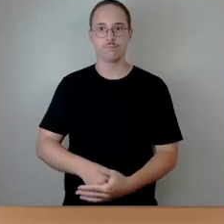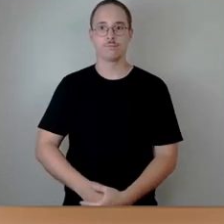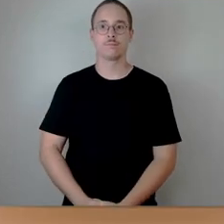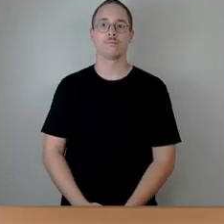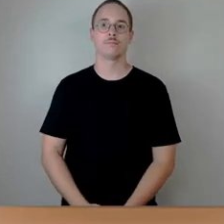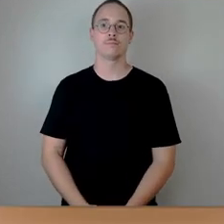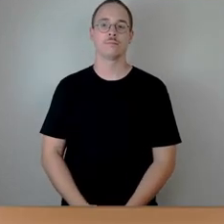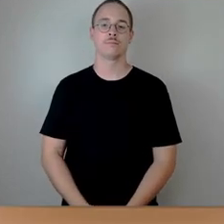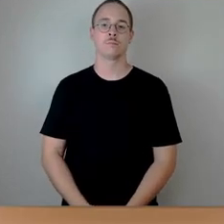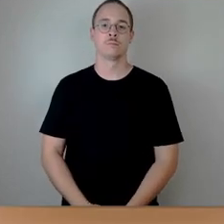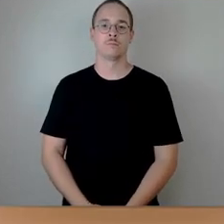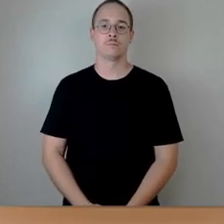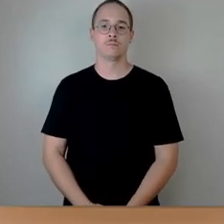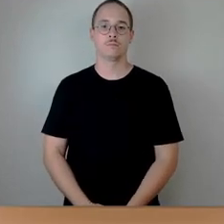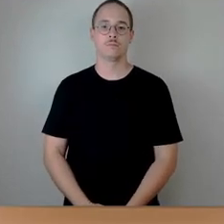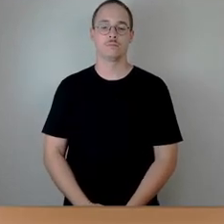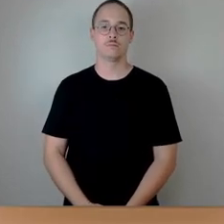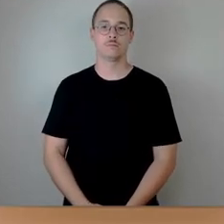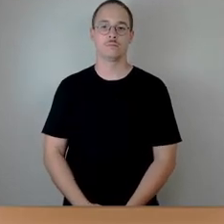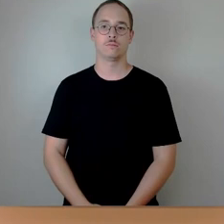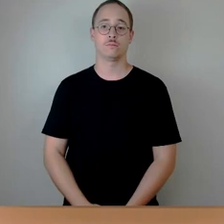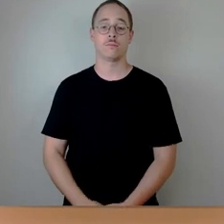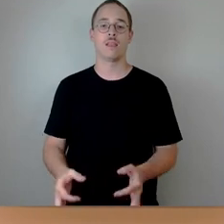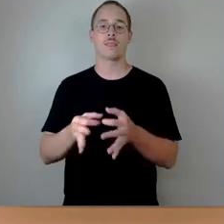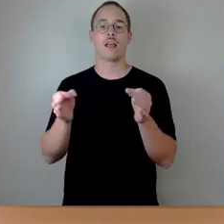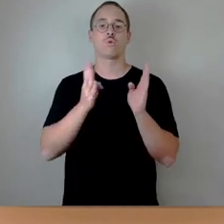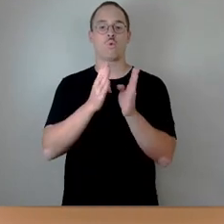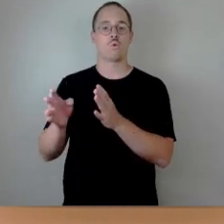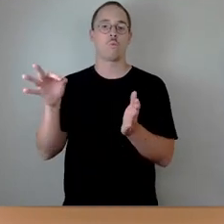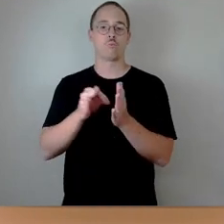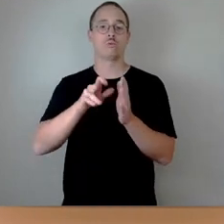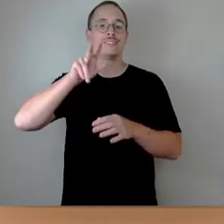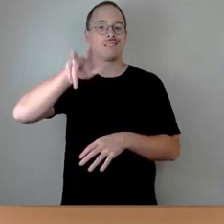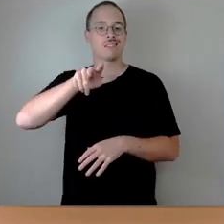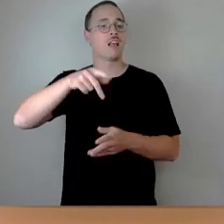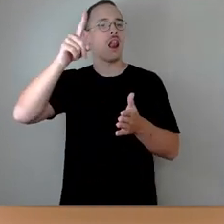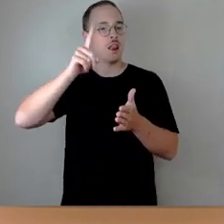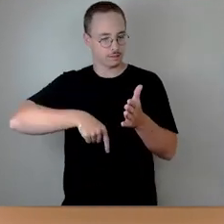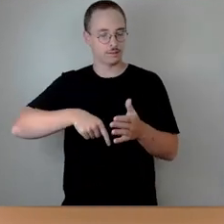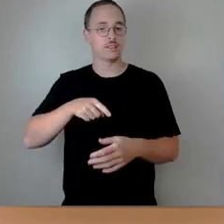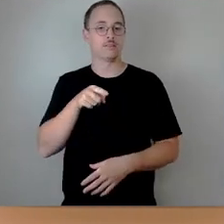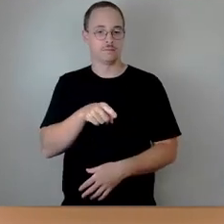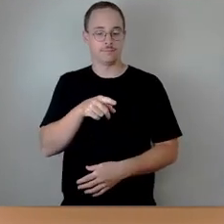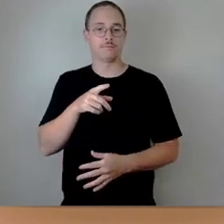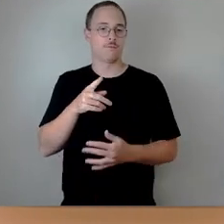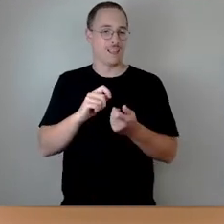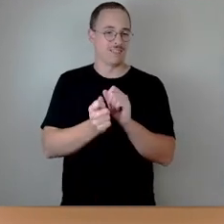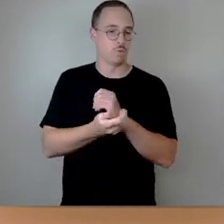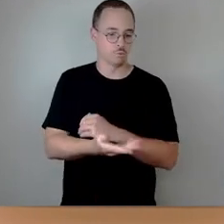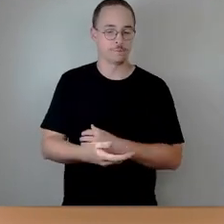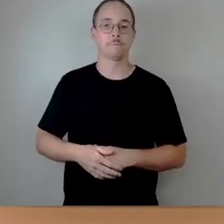Bringt uns zum Tagesordnungspunkt 13 und damit den letzten erst einmal an Änderungen. Wer hier dem